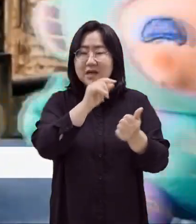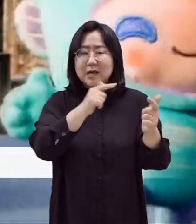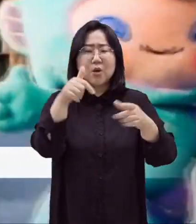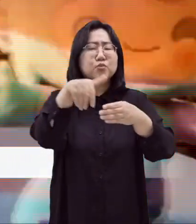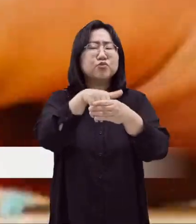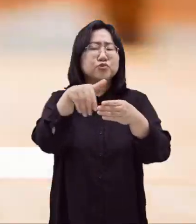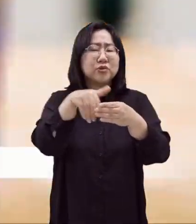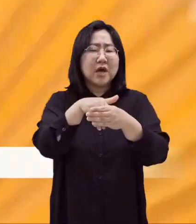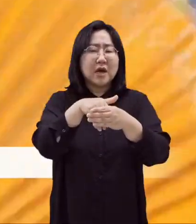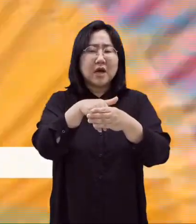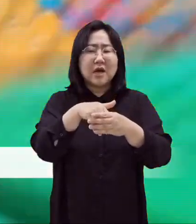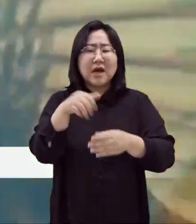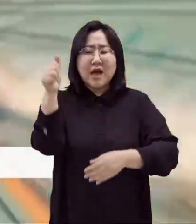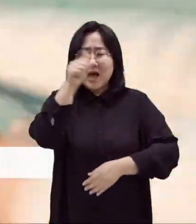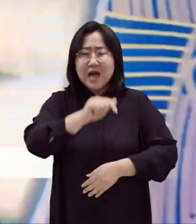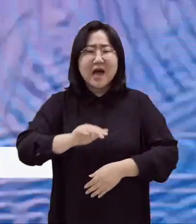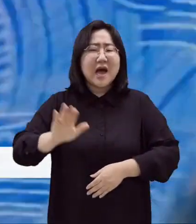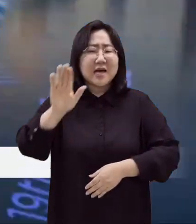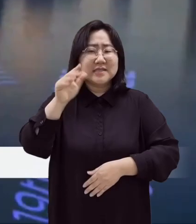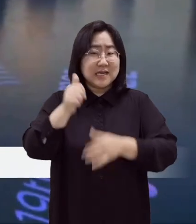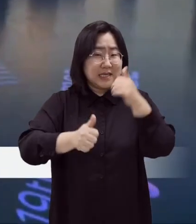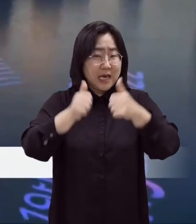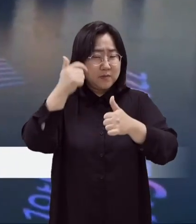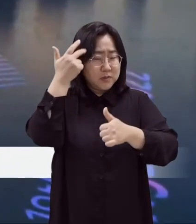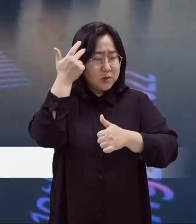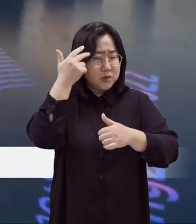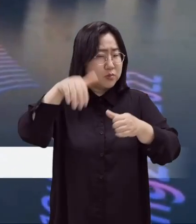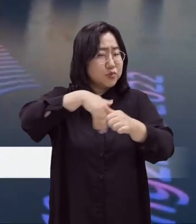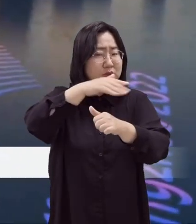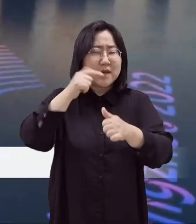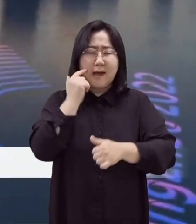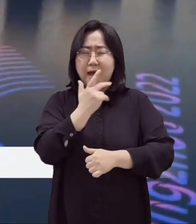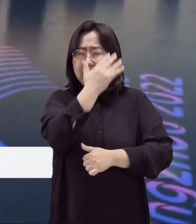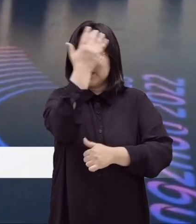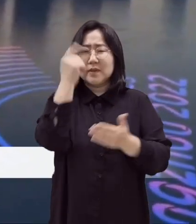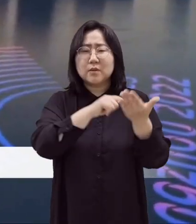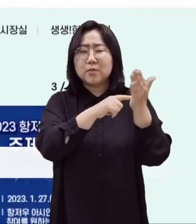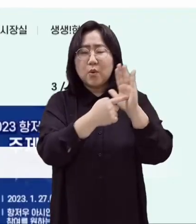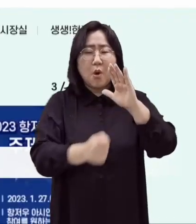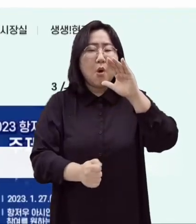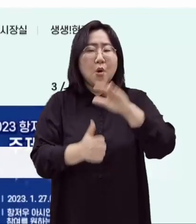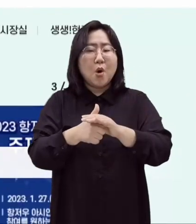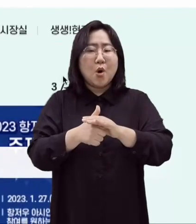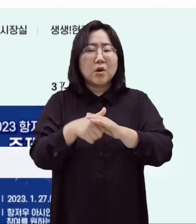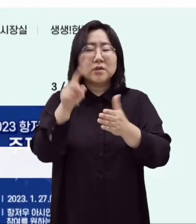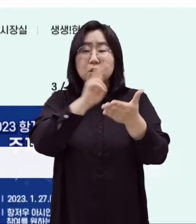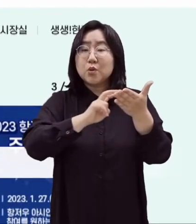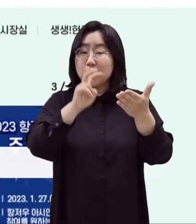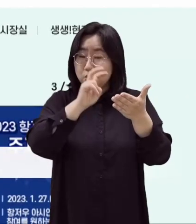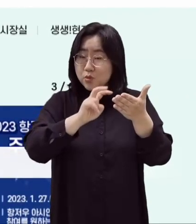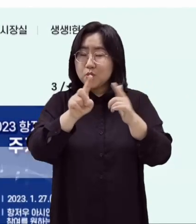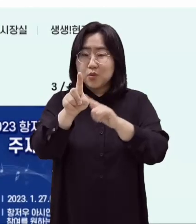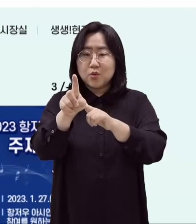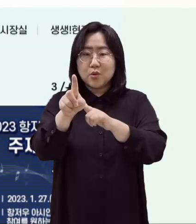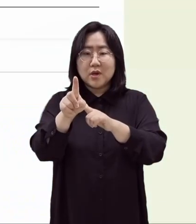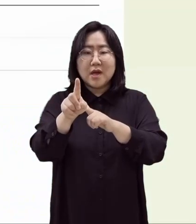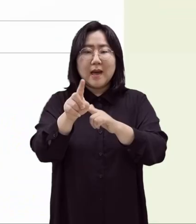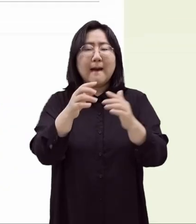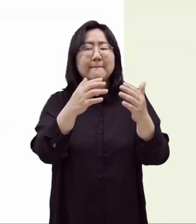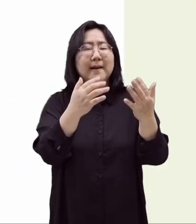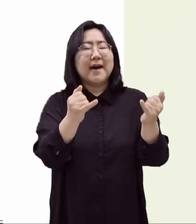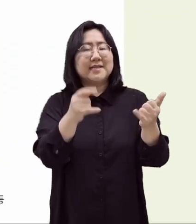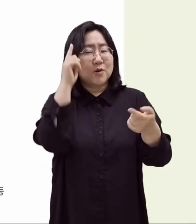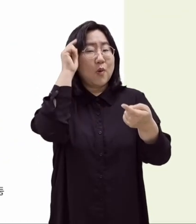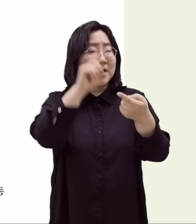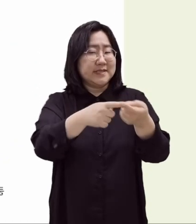문화 등 아시안게임의 정신과 분위기를 아름답게 표현할 독창적인 주제곡 공모에 지역음악인들의 많은